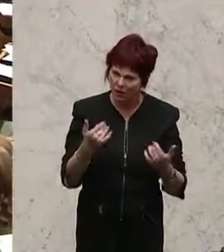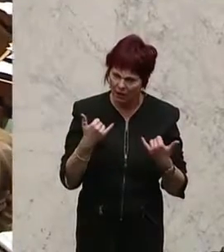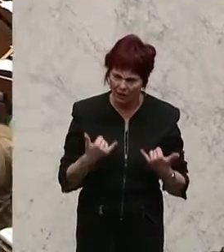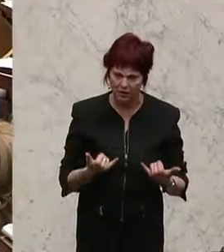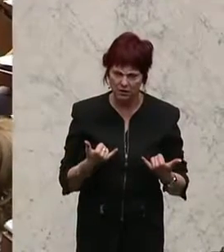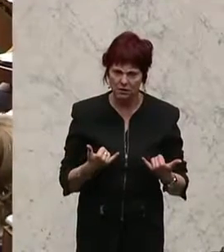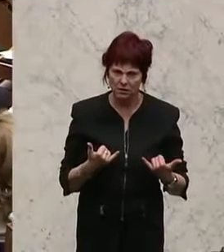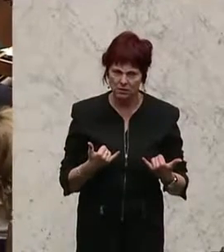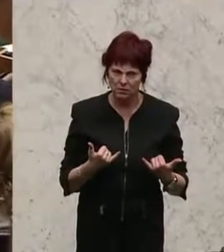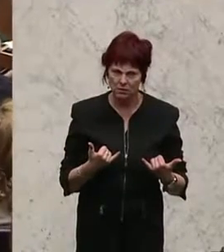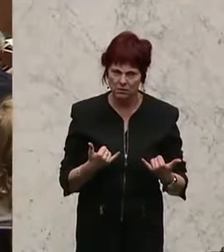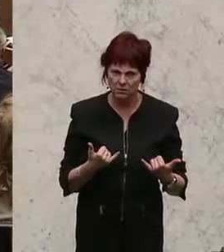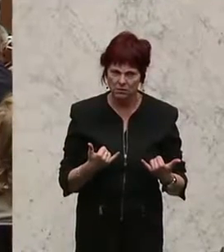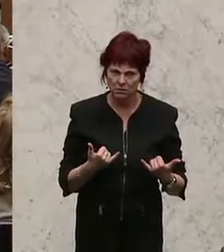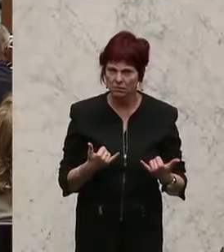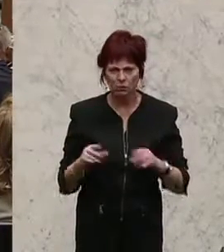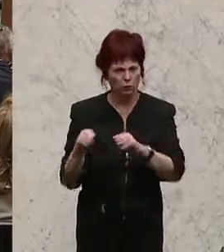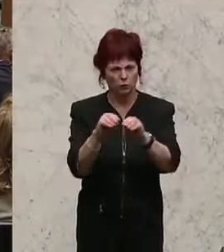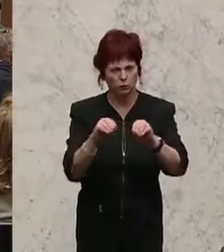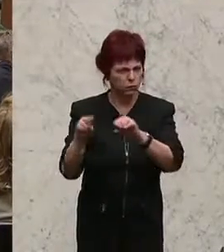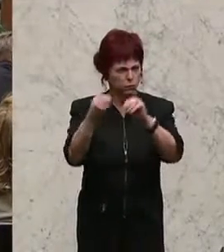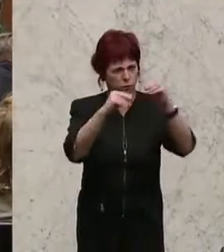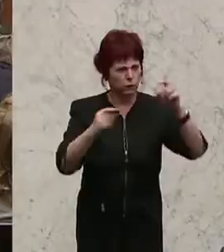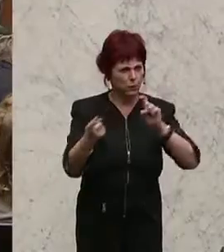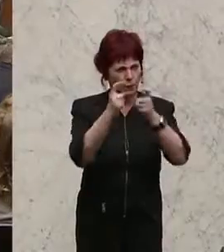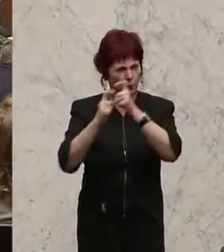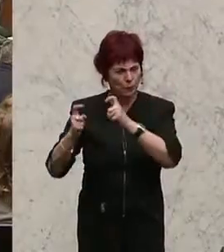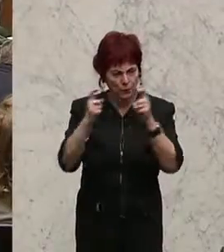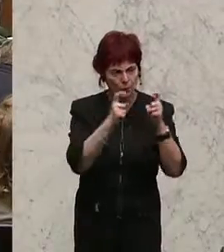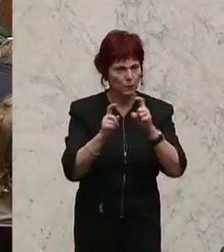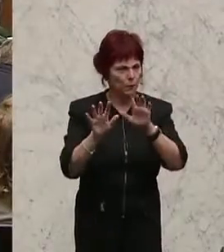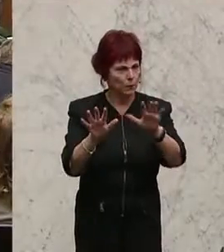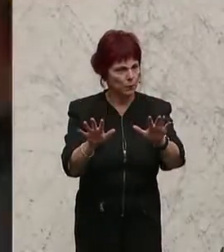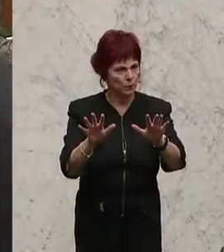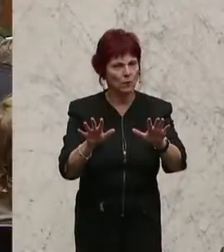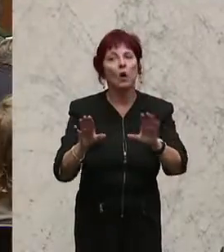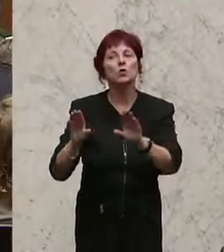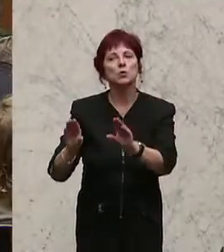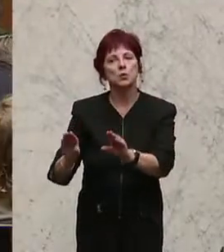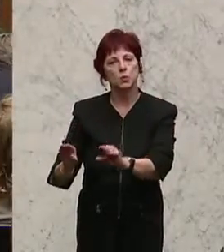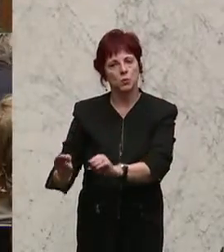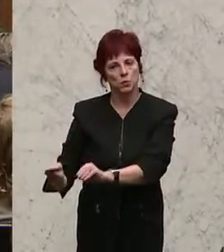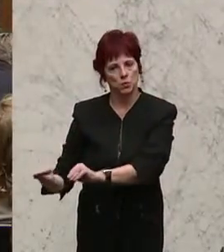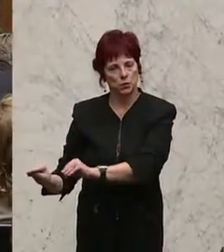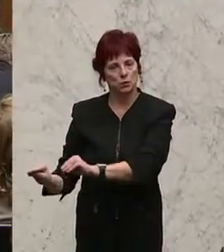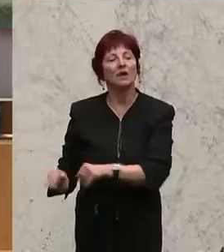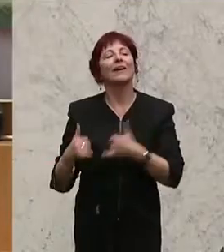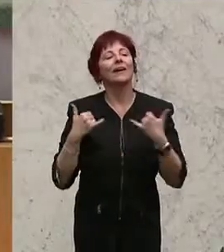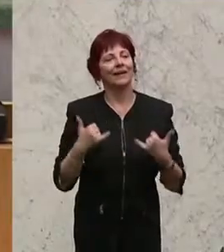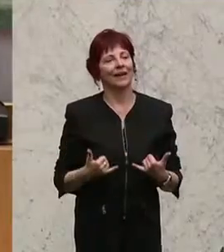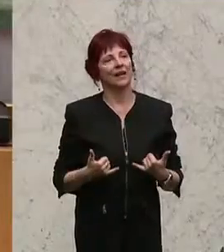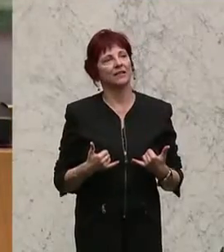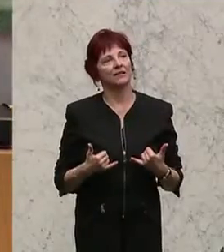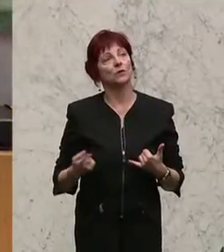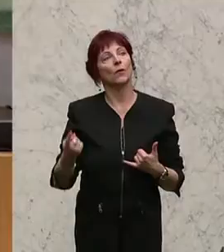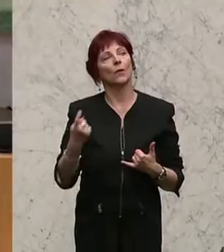jetzt zu